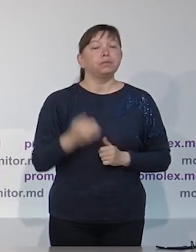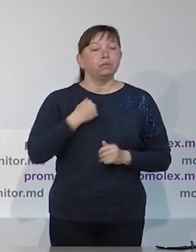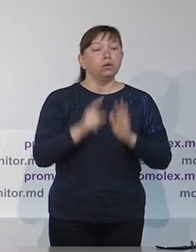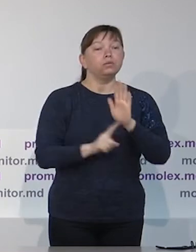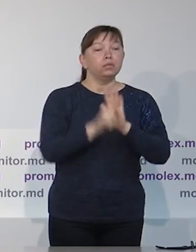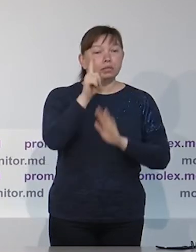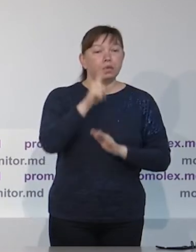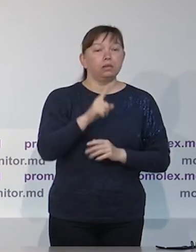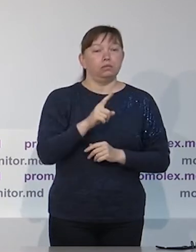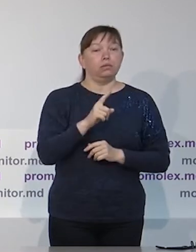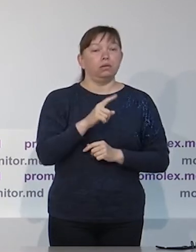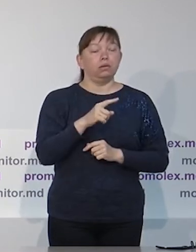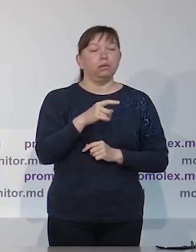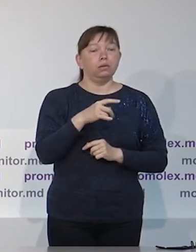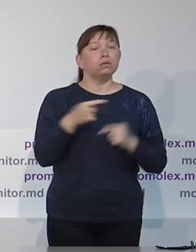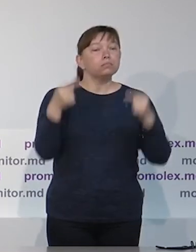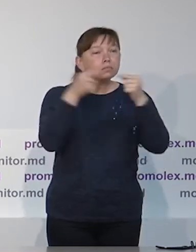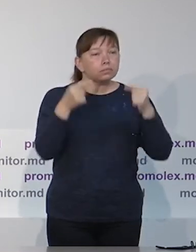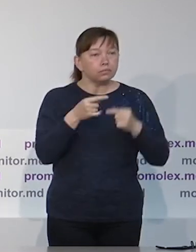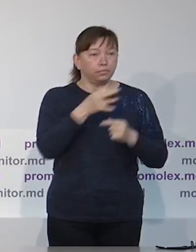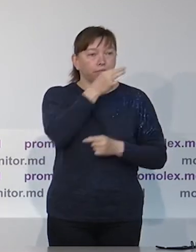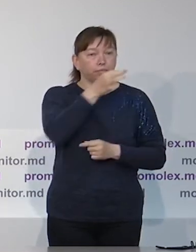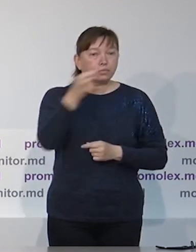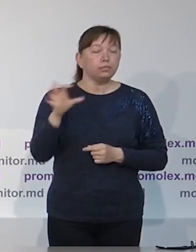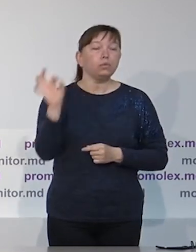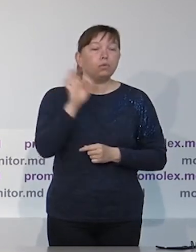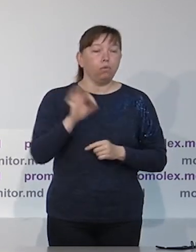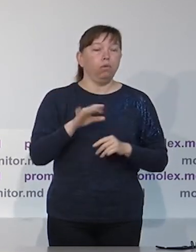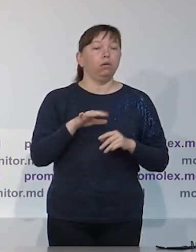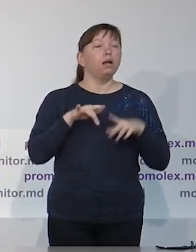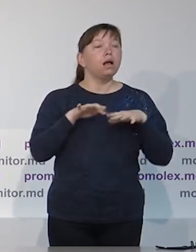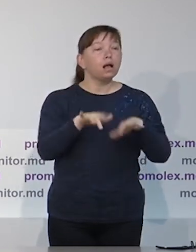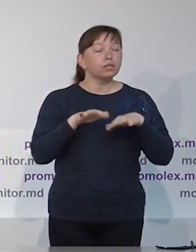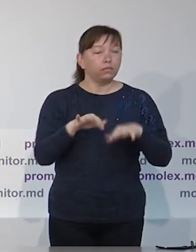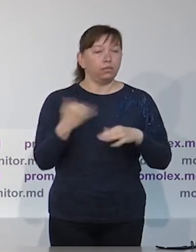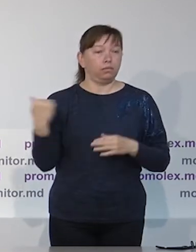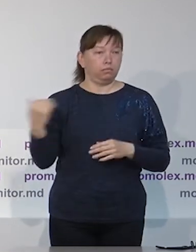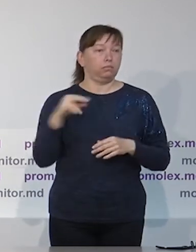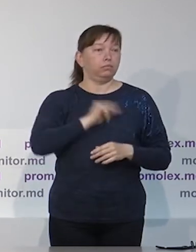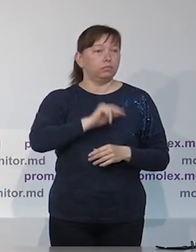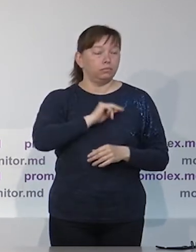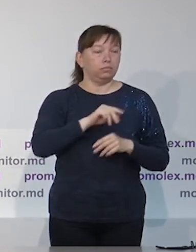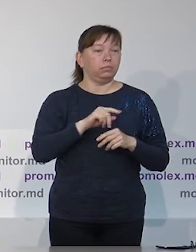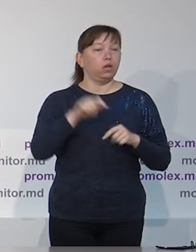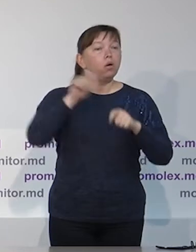важных уточнений в связи с наблюдателем миссии,